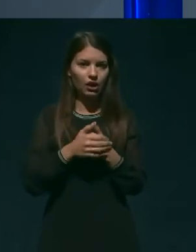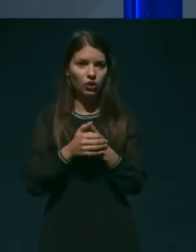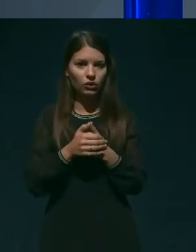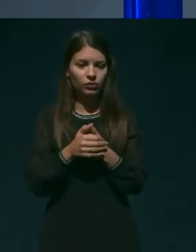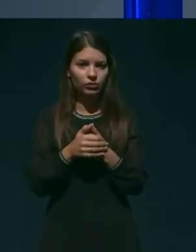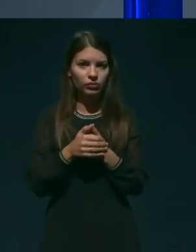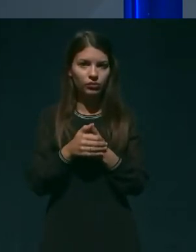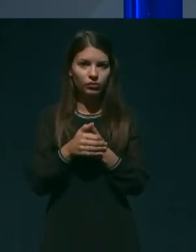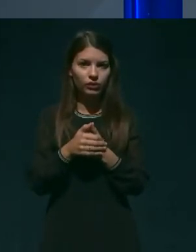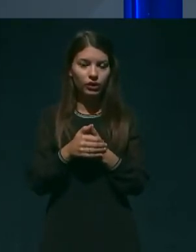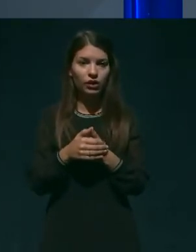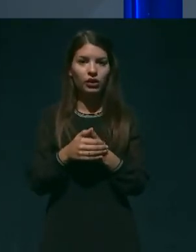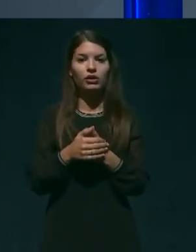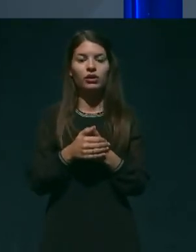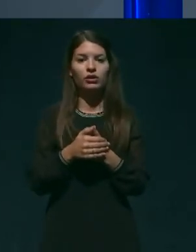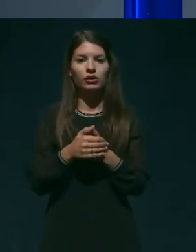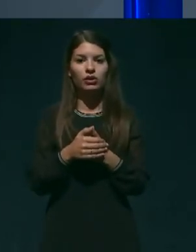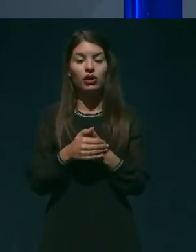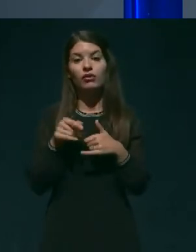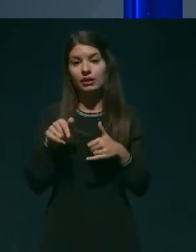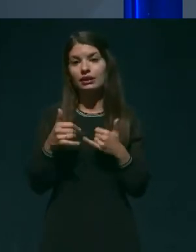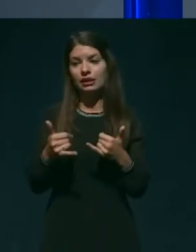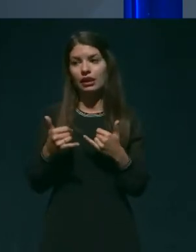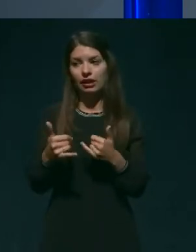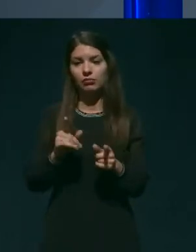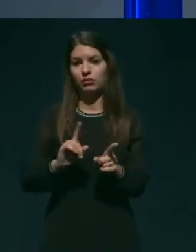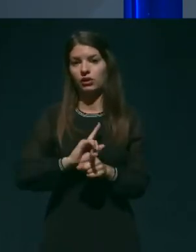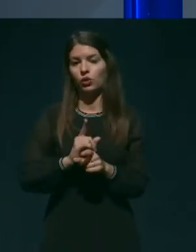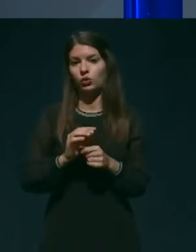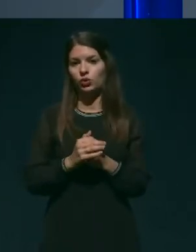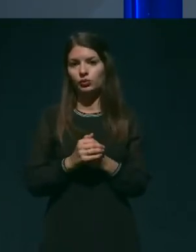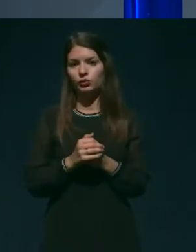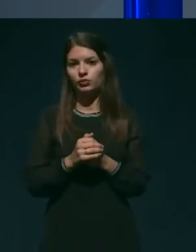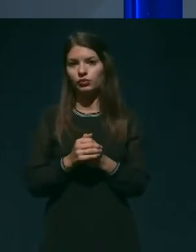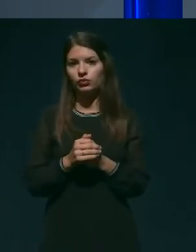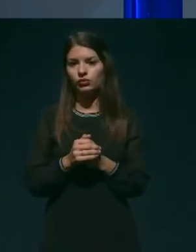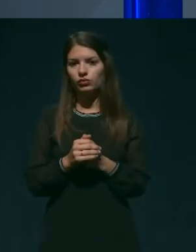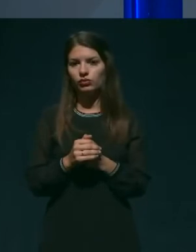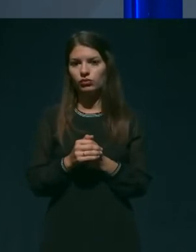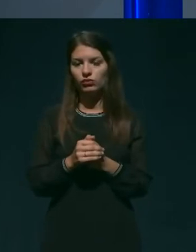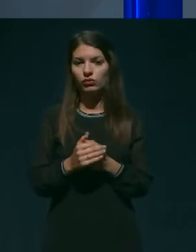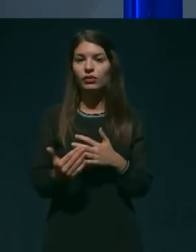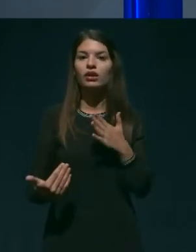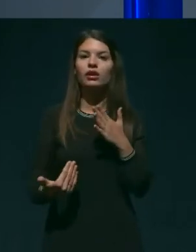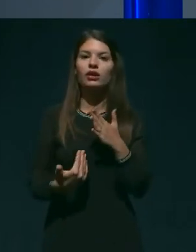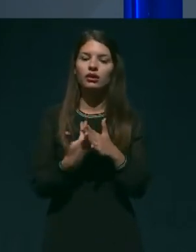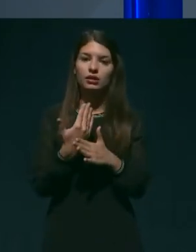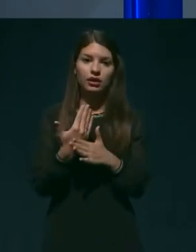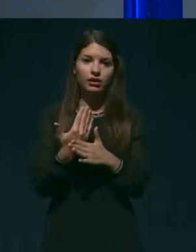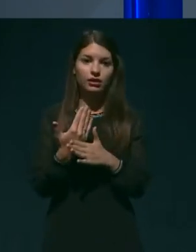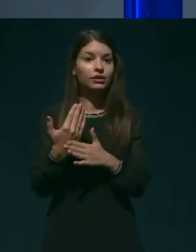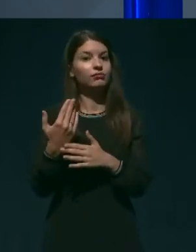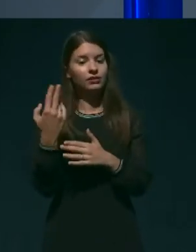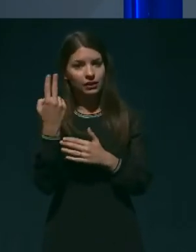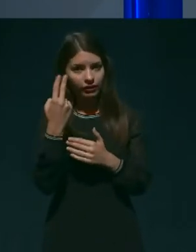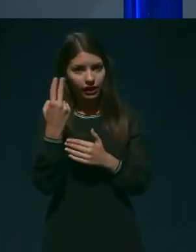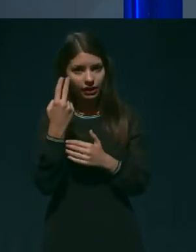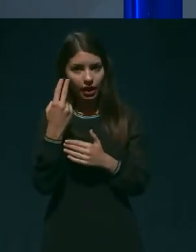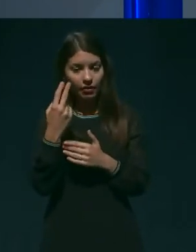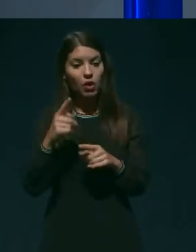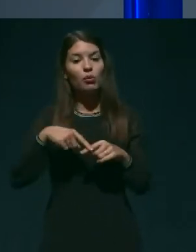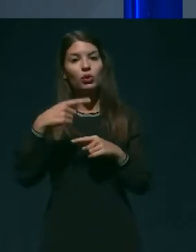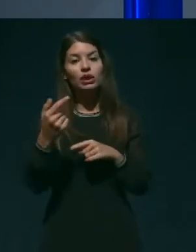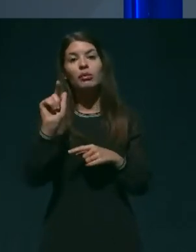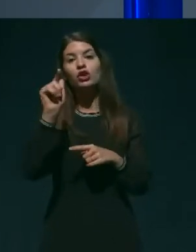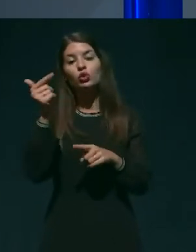ob nižji porabi v tem trenutku. In za sveda v drugem delu